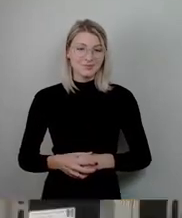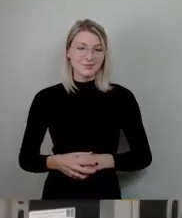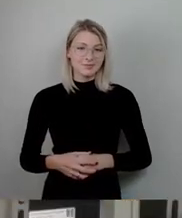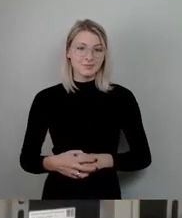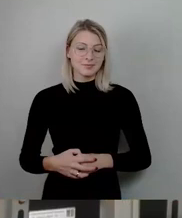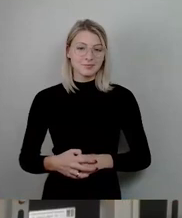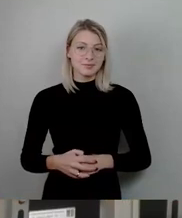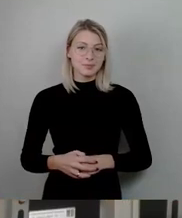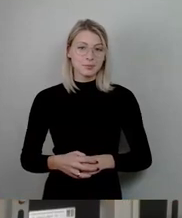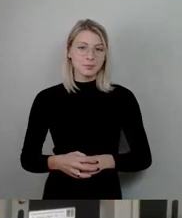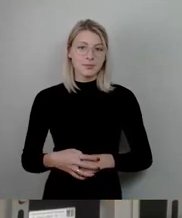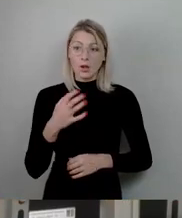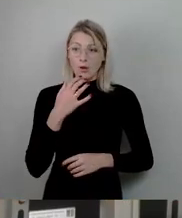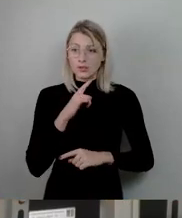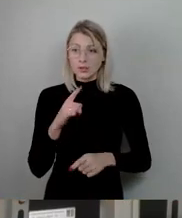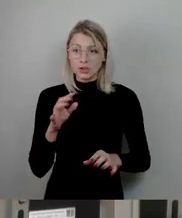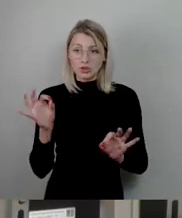Hoffentlich nichts Ernstes, Herr Hans.